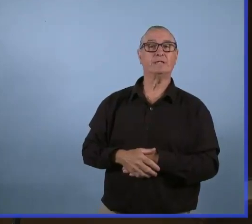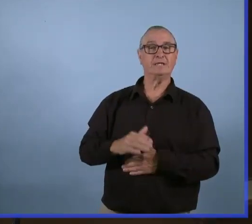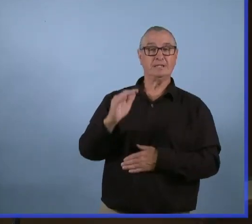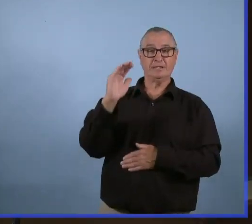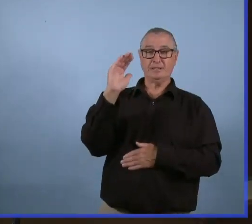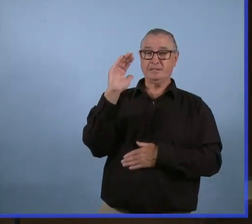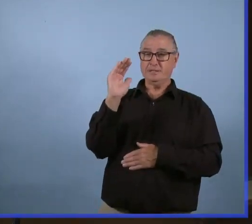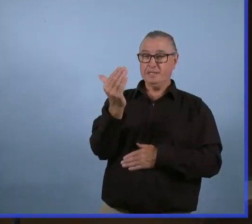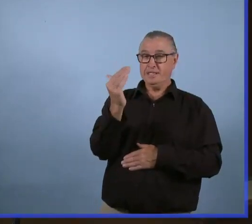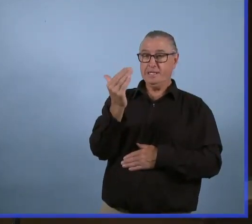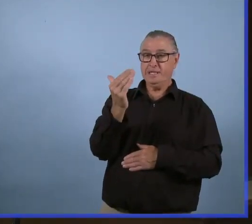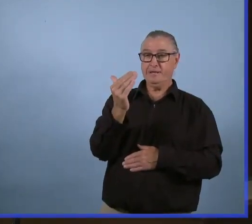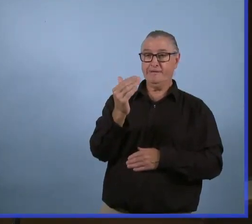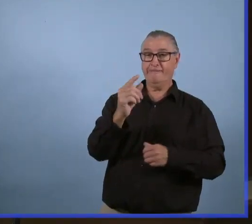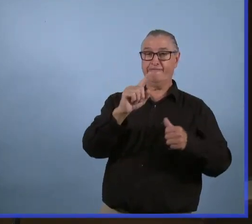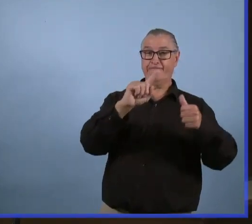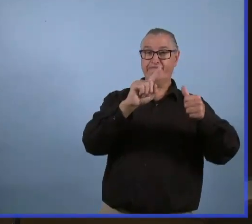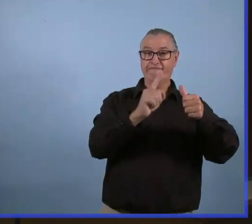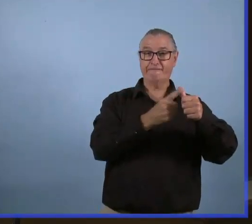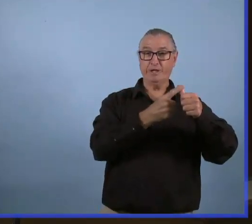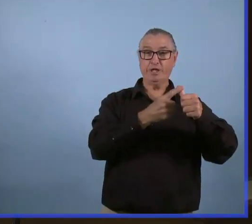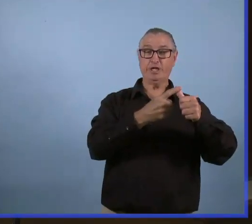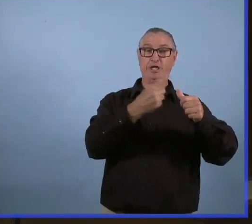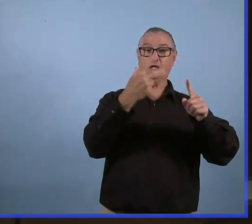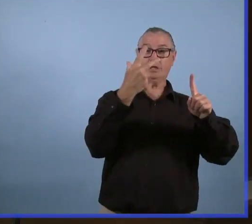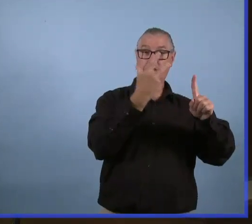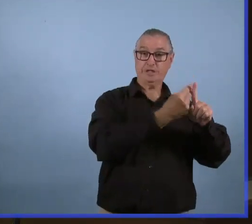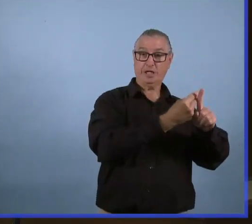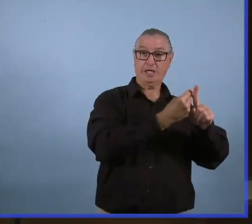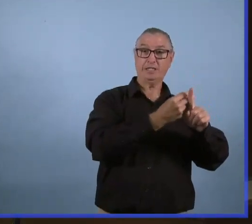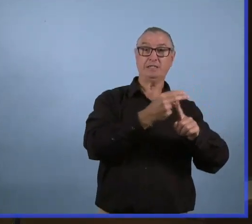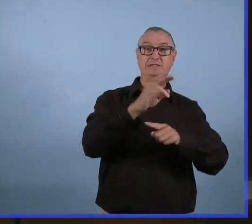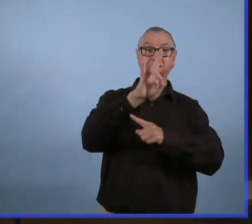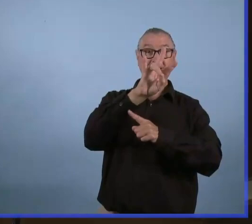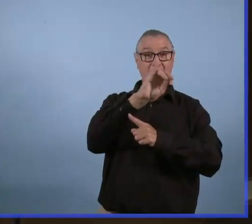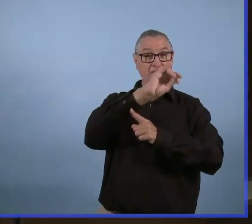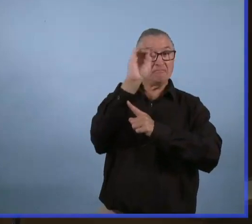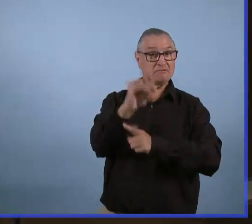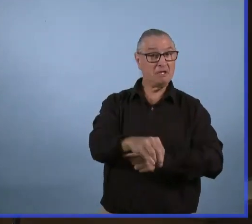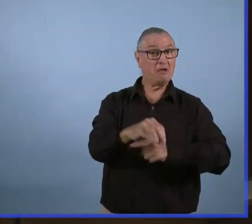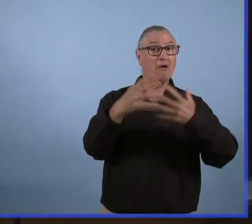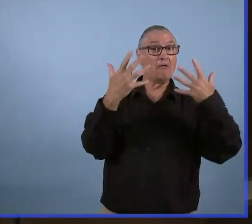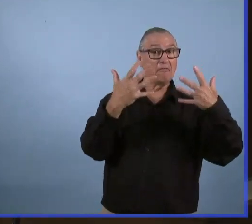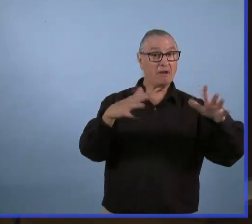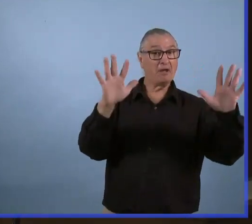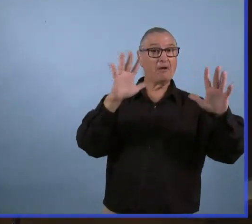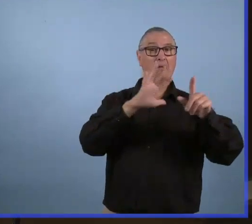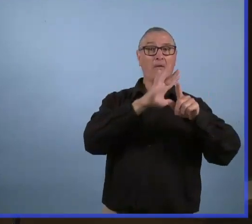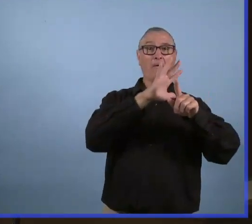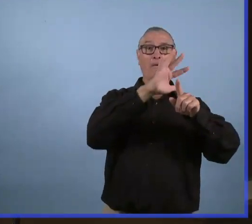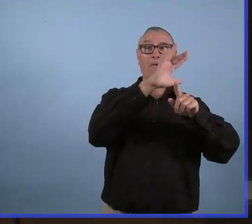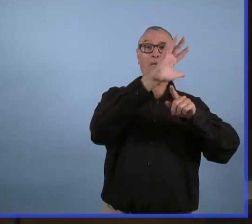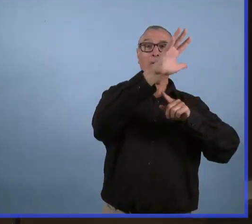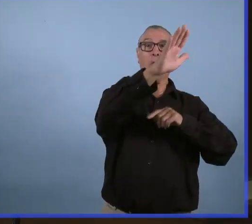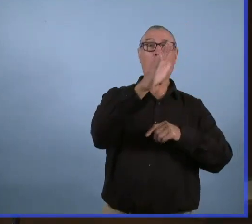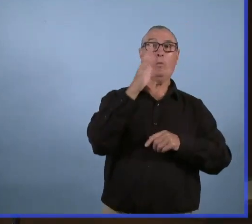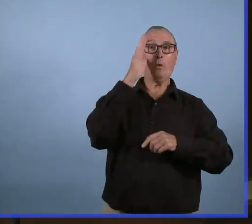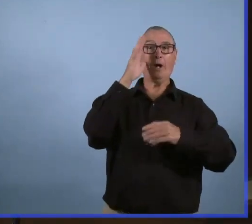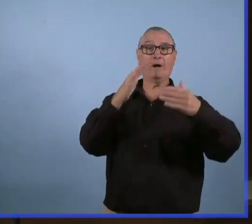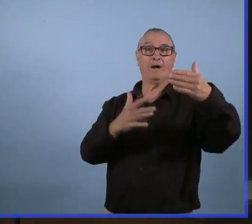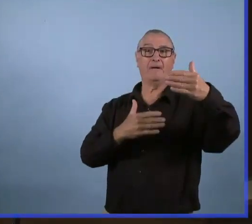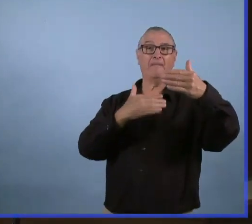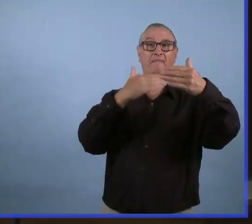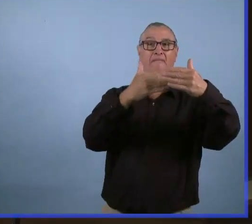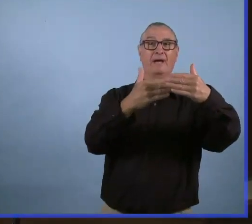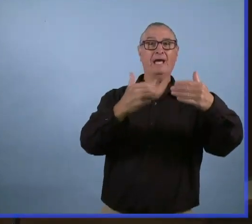Il est clair qu'on va arriver à notre cible de 70% de première dose et 25% de